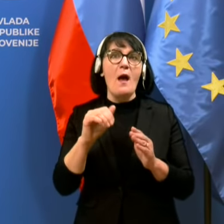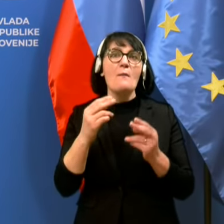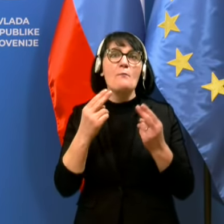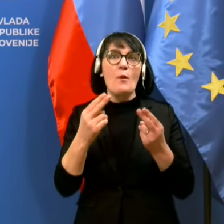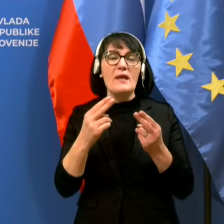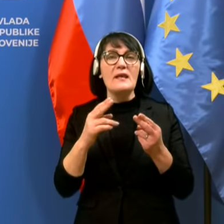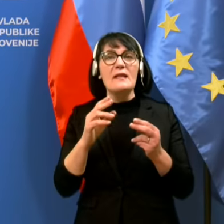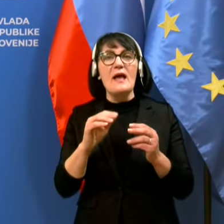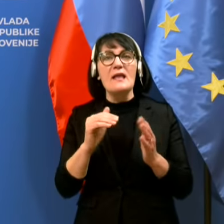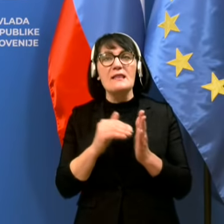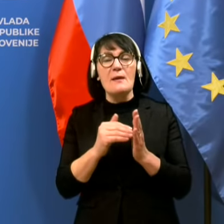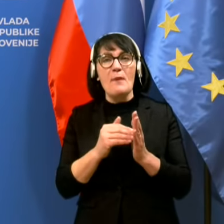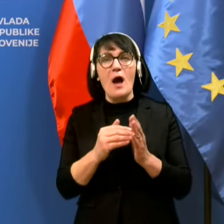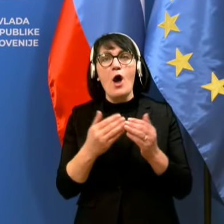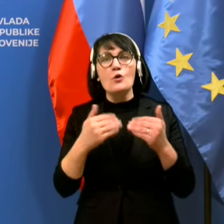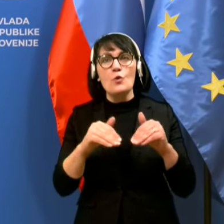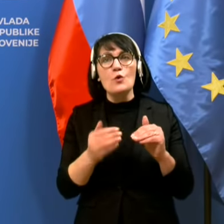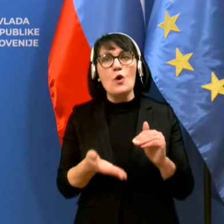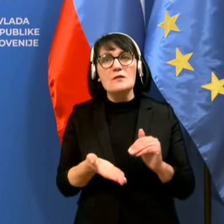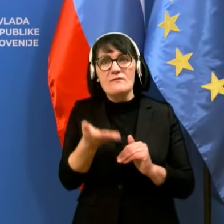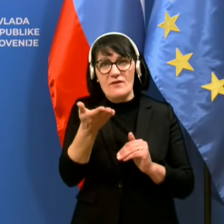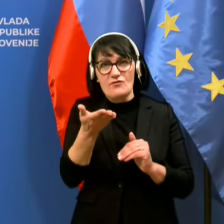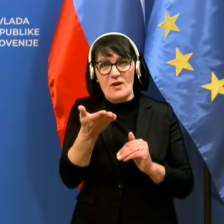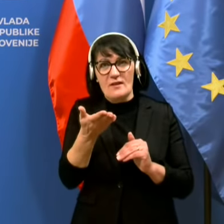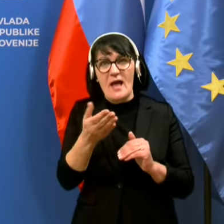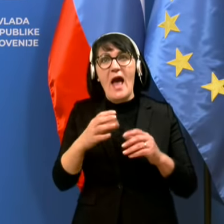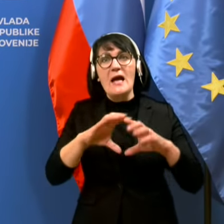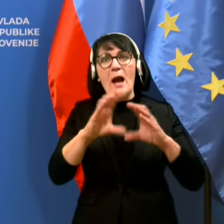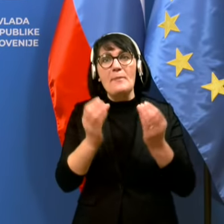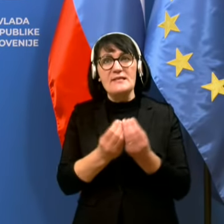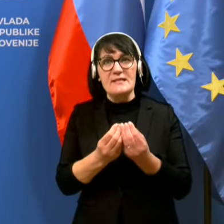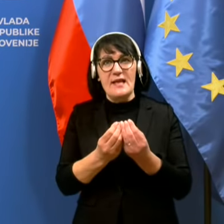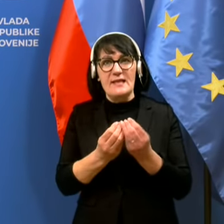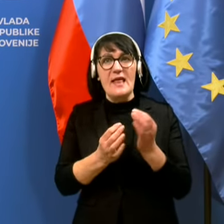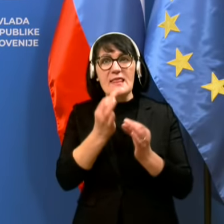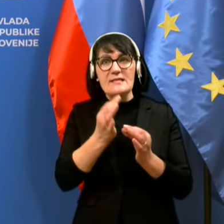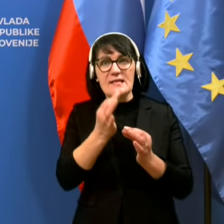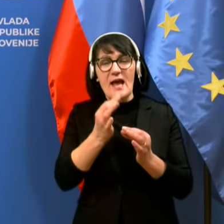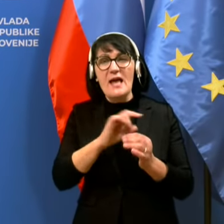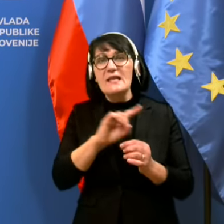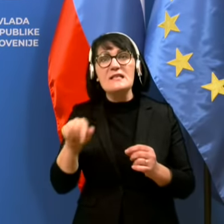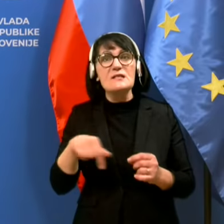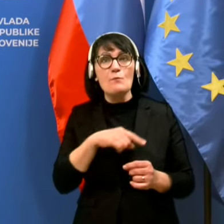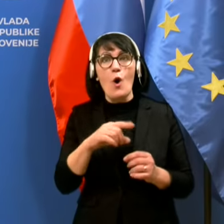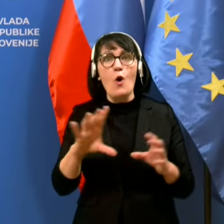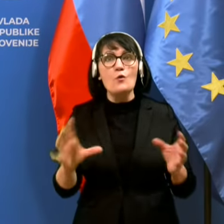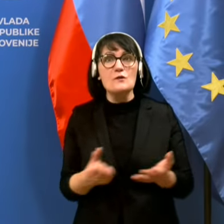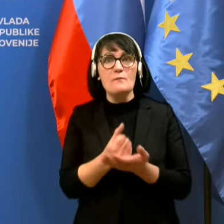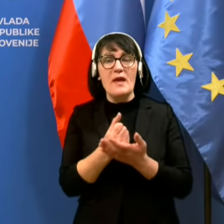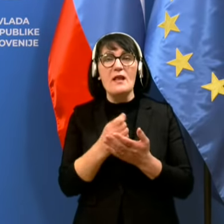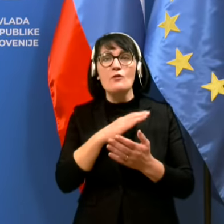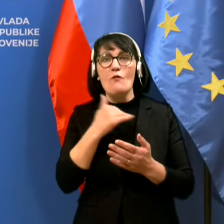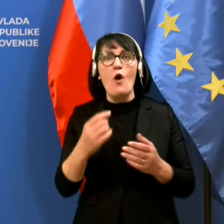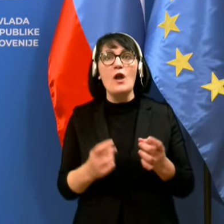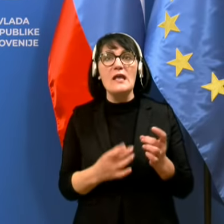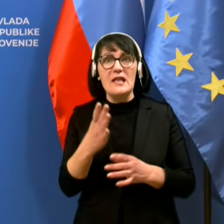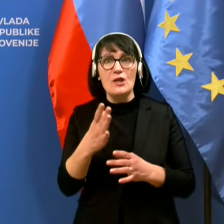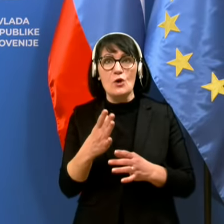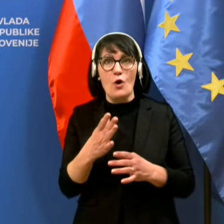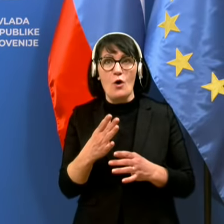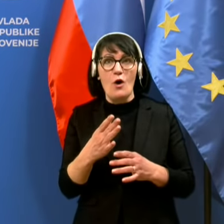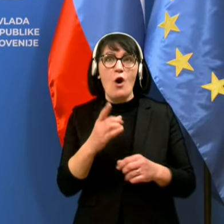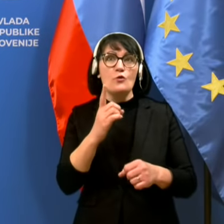pač kapacitete testiranja. In kaj se je zgodilo? Nismo uspeli dovolj hitro identificirati bolne,